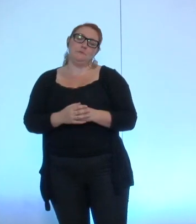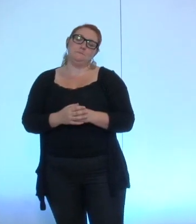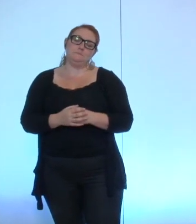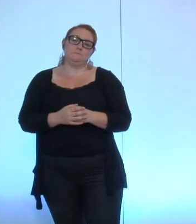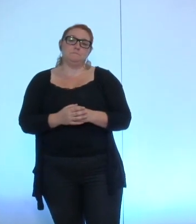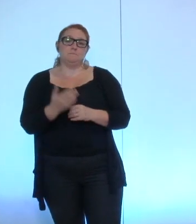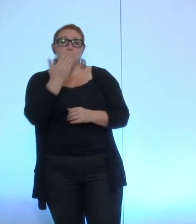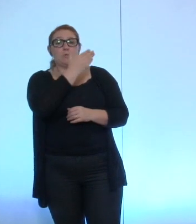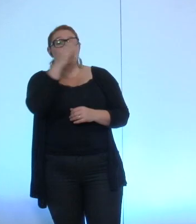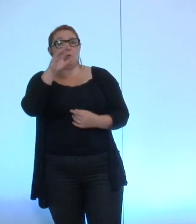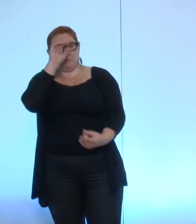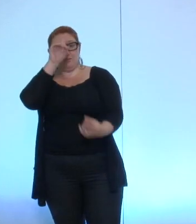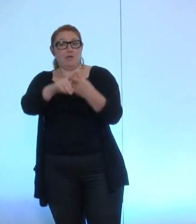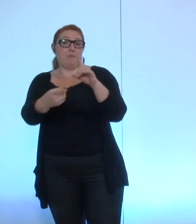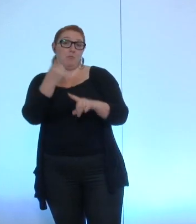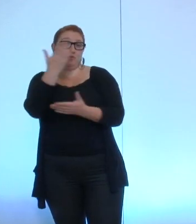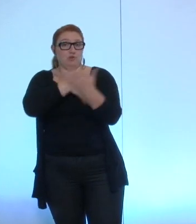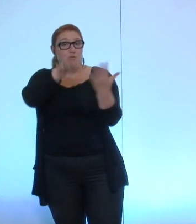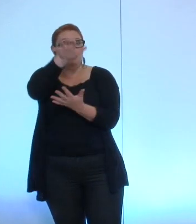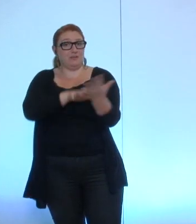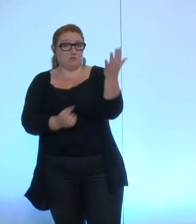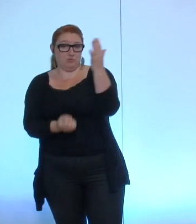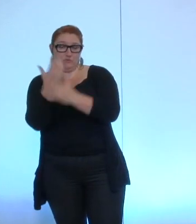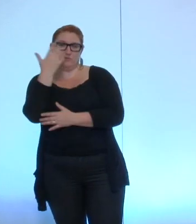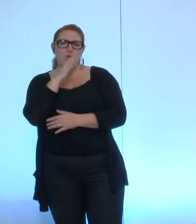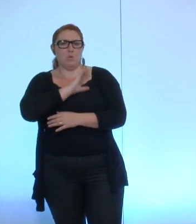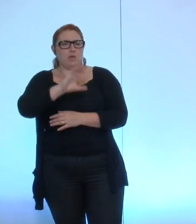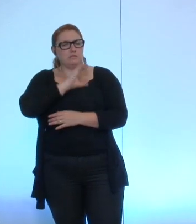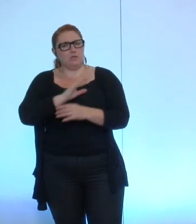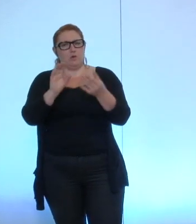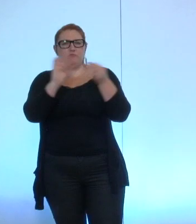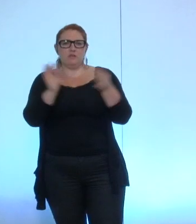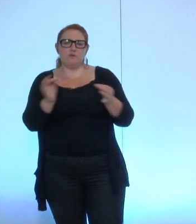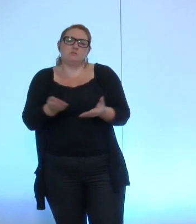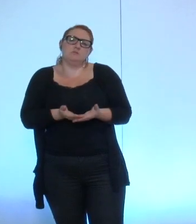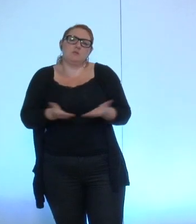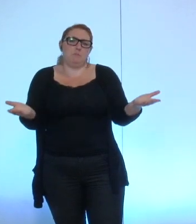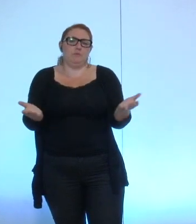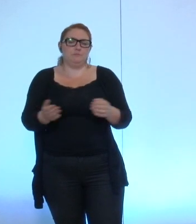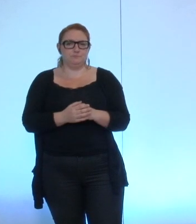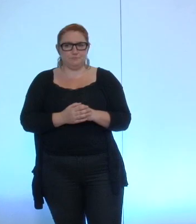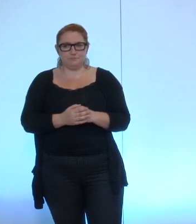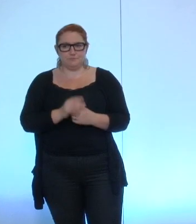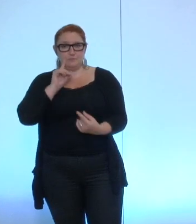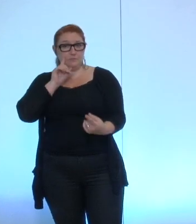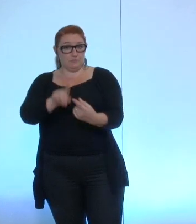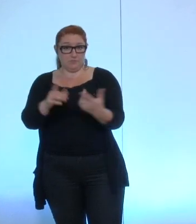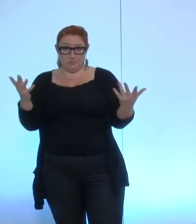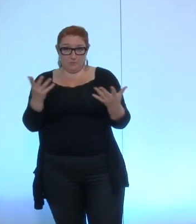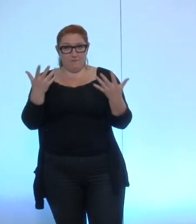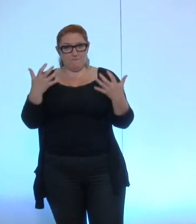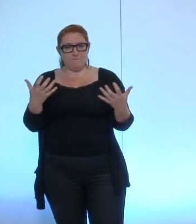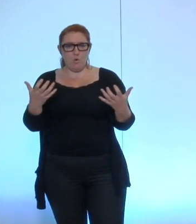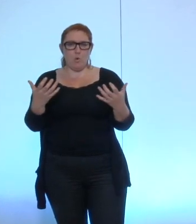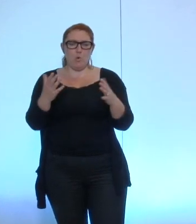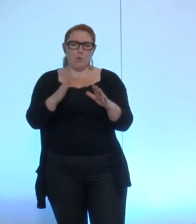texte concerne la simplification rédactionnelle que nous avons voulu conduire. L'objectif était d'éviter des